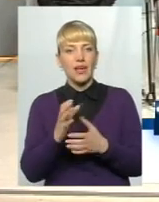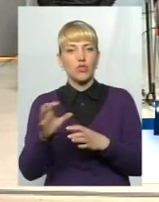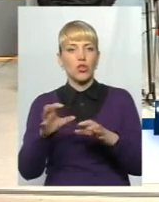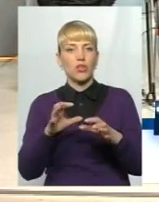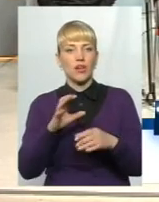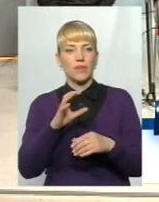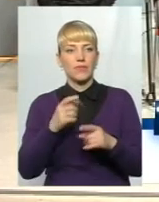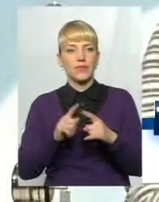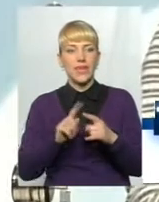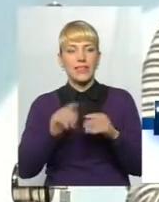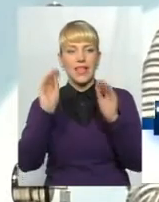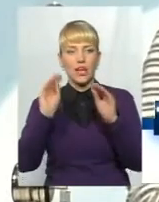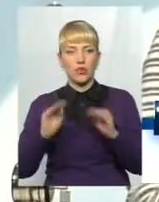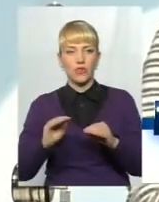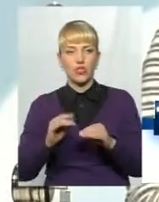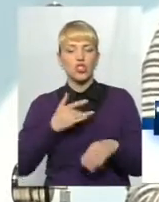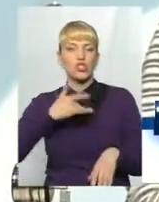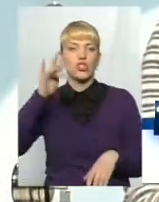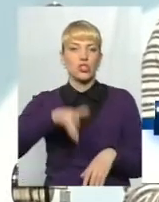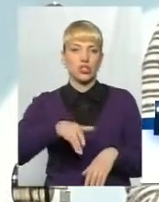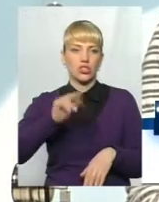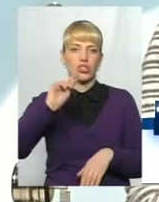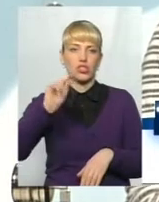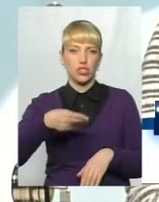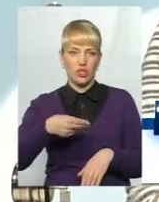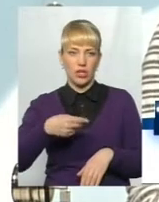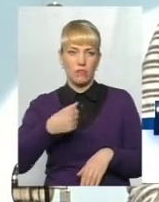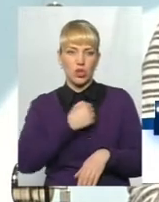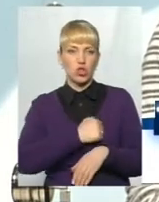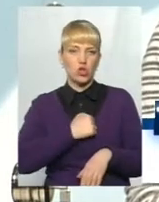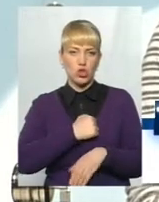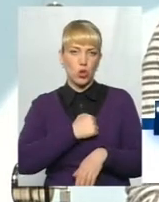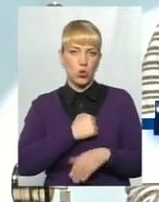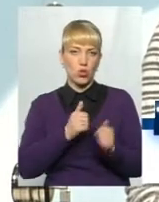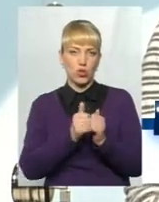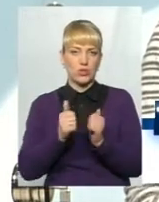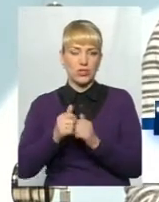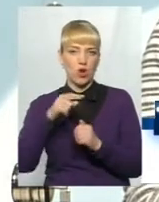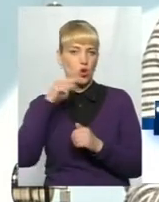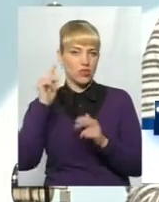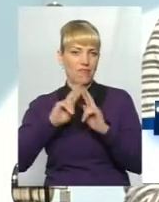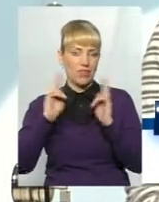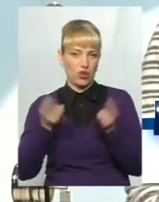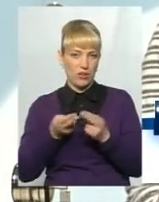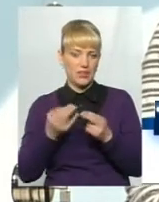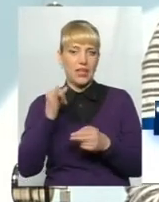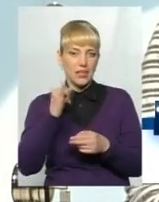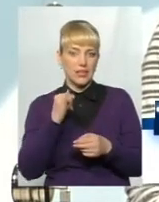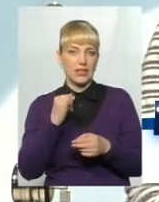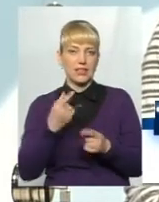декларування вводиться ще жорсткіше, ніж нашого злого сусіда Російської Федерації. по-перше. По-друге, це